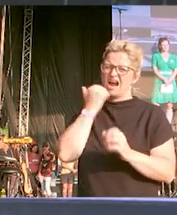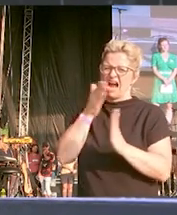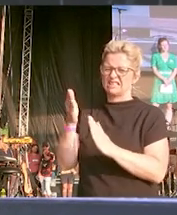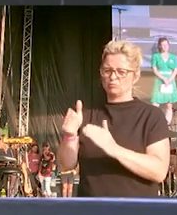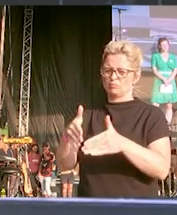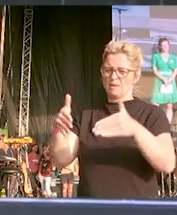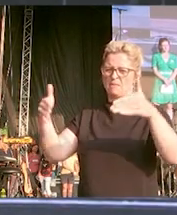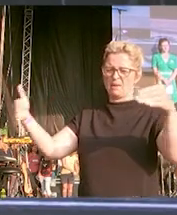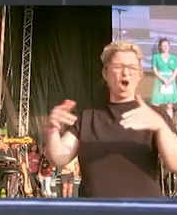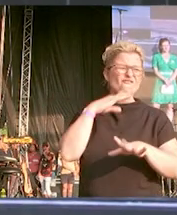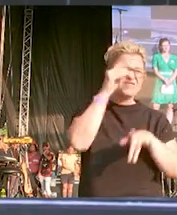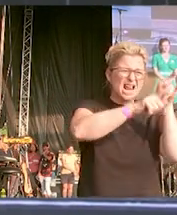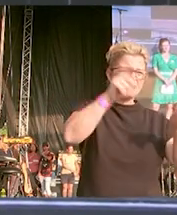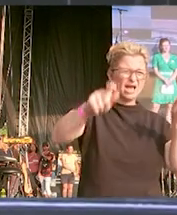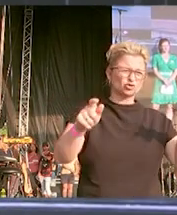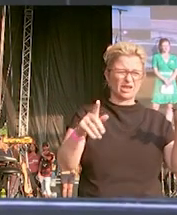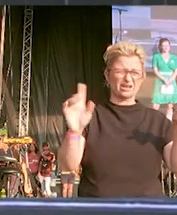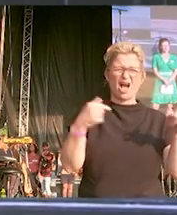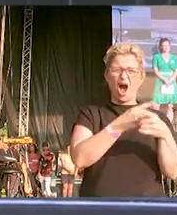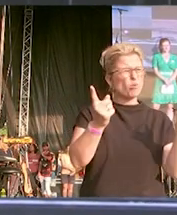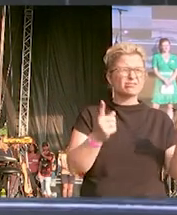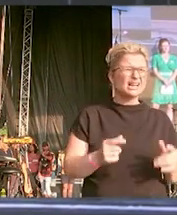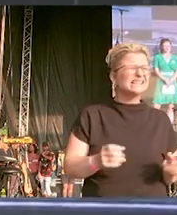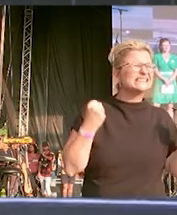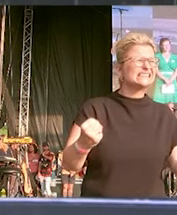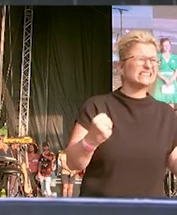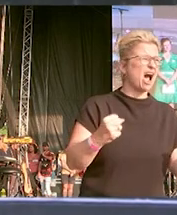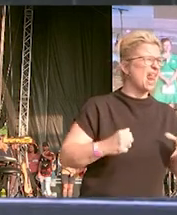viele Menschen in diesem Land nicht mehr sicher leben können.